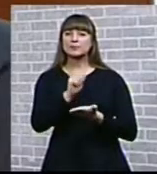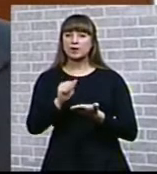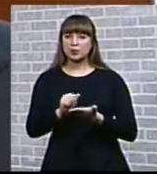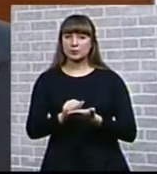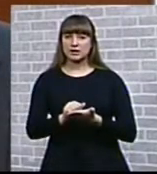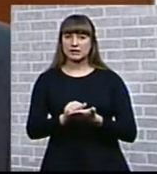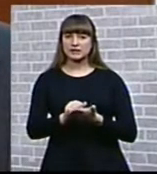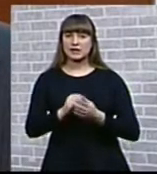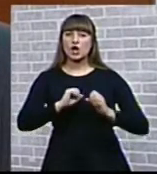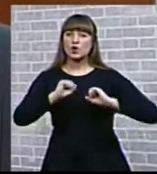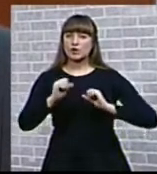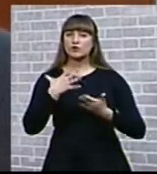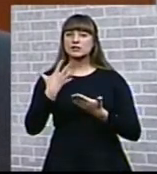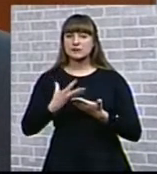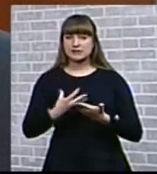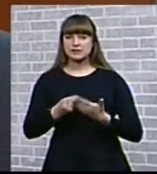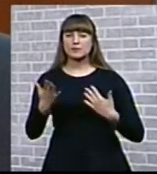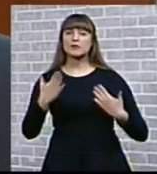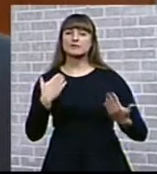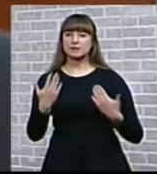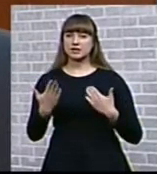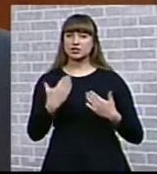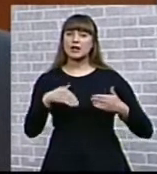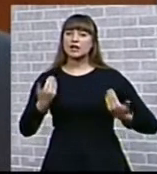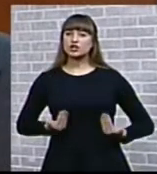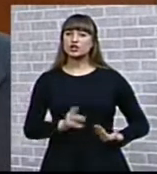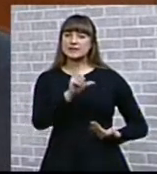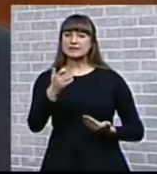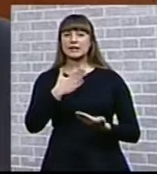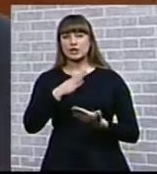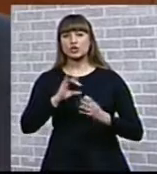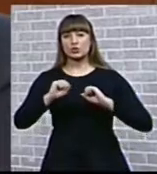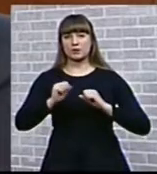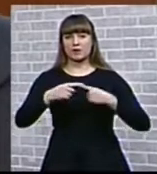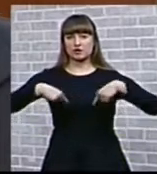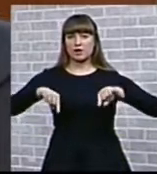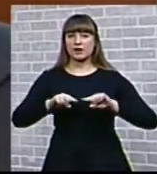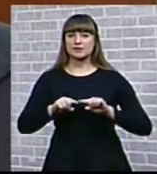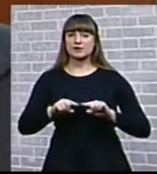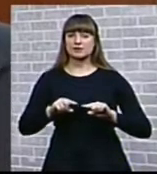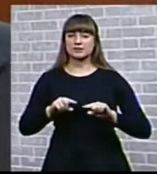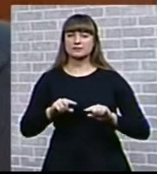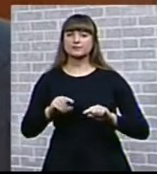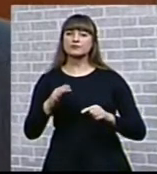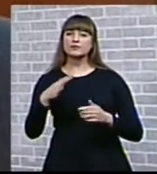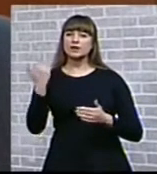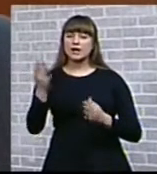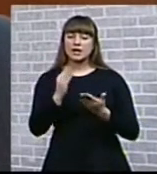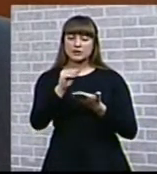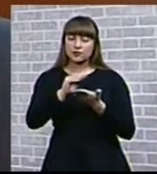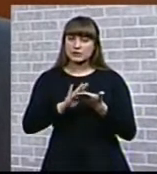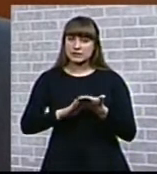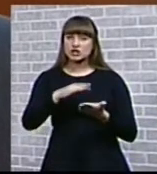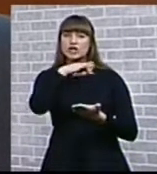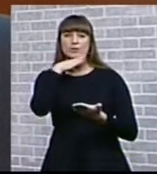руководствуются в своих взаимоотношениях жители наши и управляющие организации. От его содержания